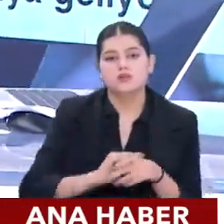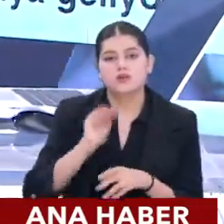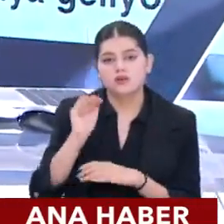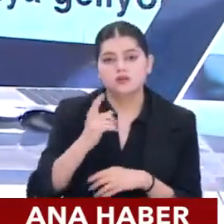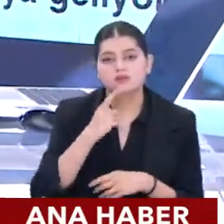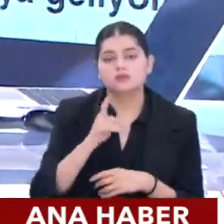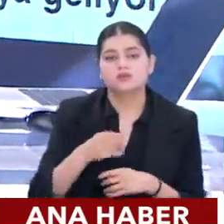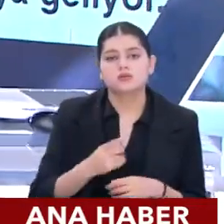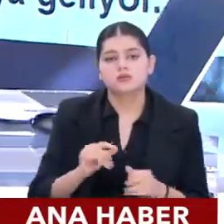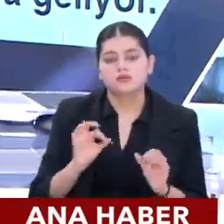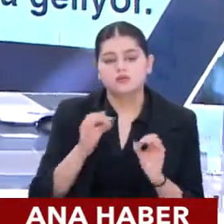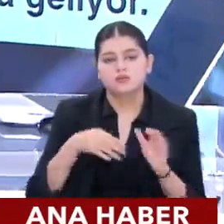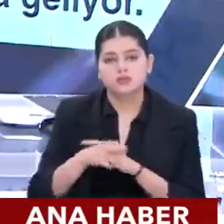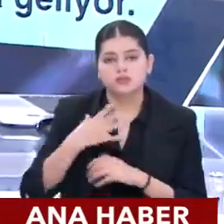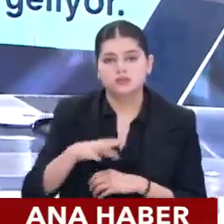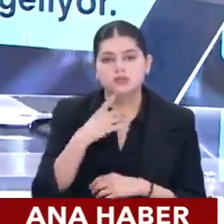ulaşmayı isteriz efendim.